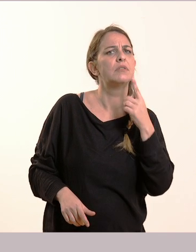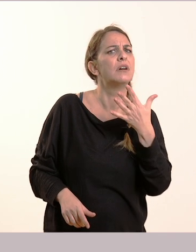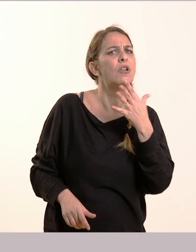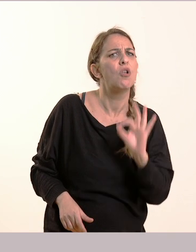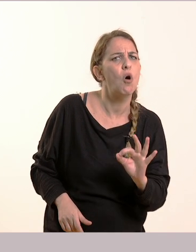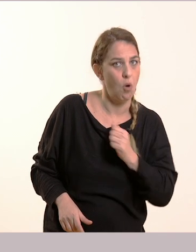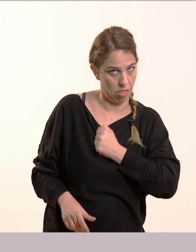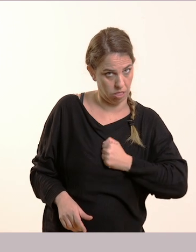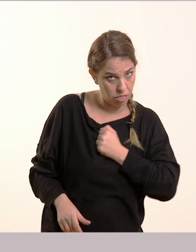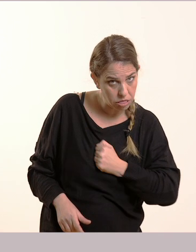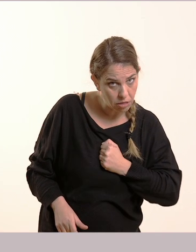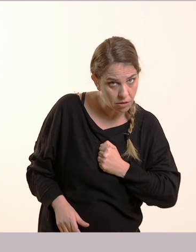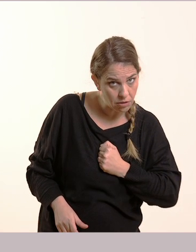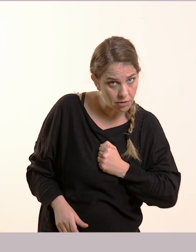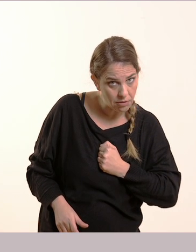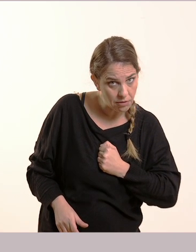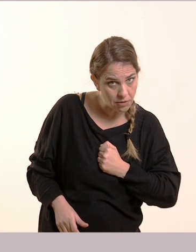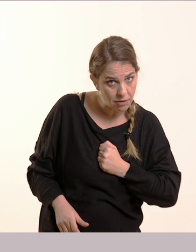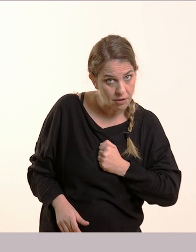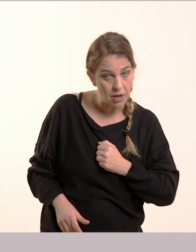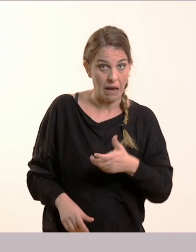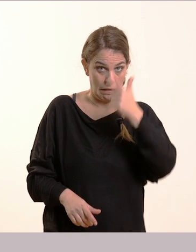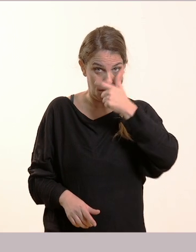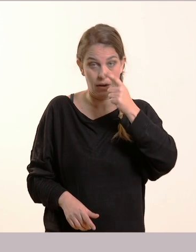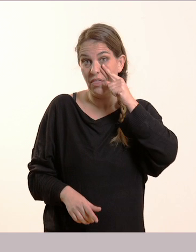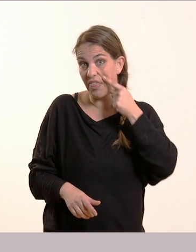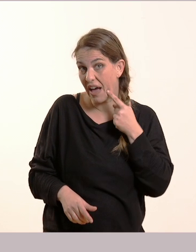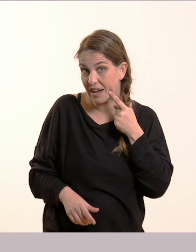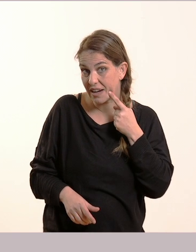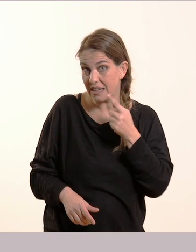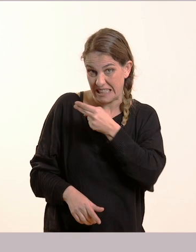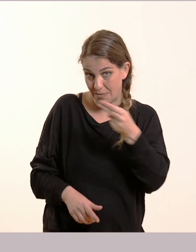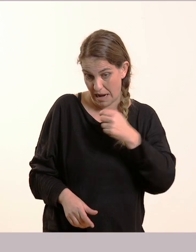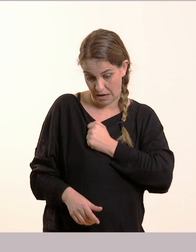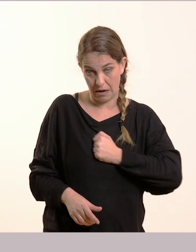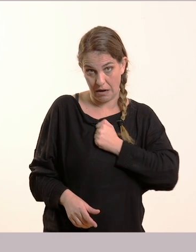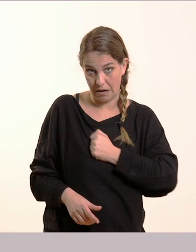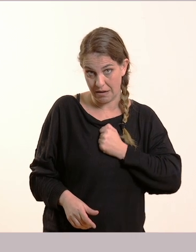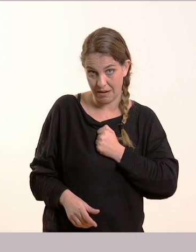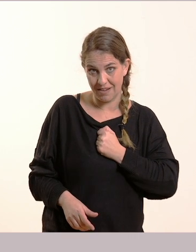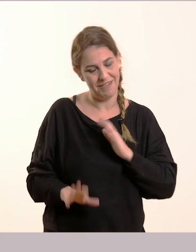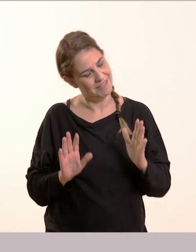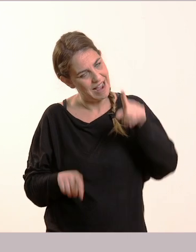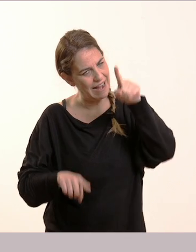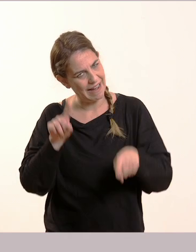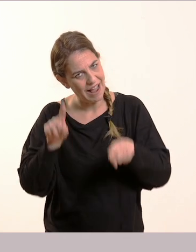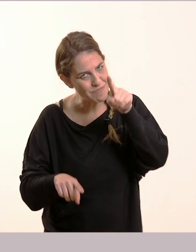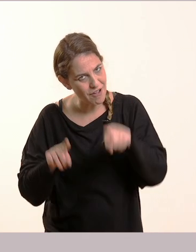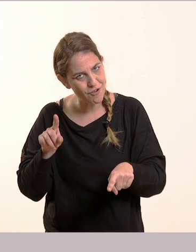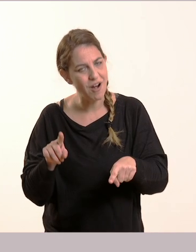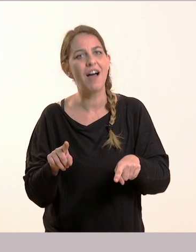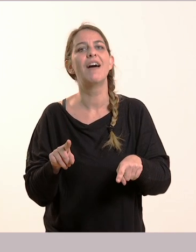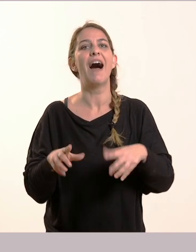δάκρυσαν. Πάντα όταν λυπούμαστε. Δακρύζουμε. Πολλές φορές δακρύζουμε και από χαρά. Πάρα πολύ ωραία!